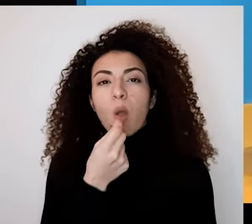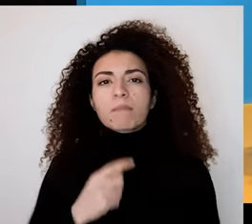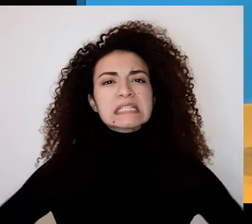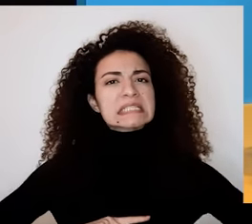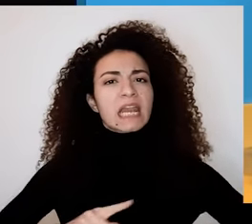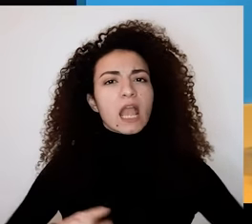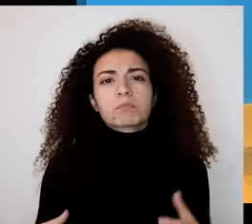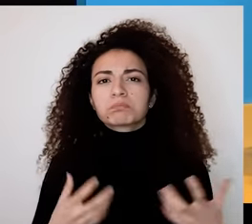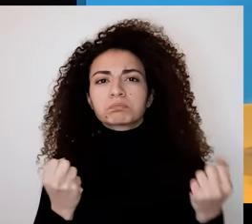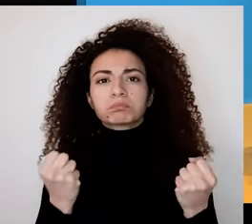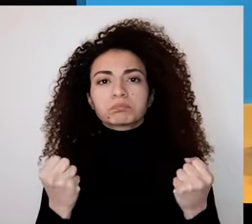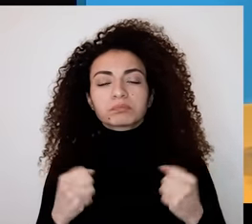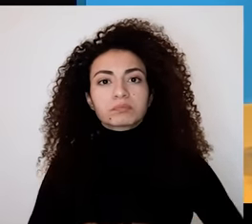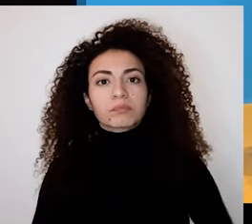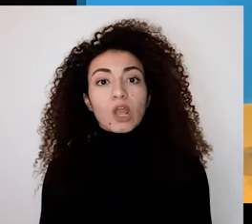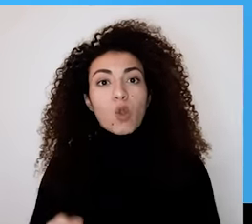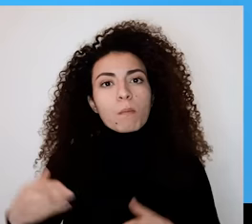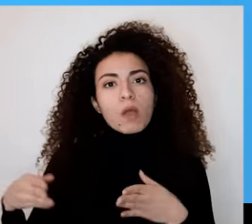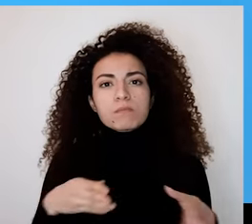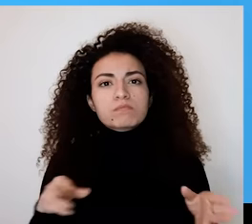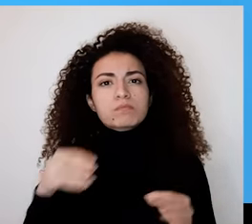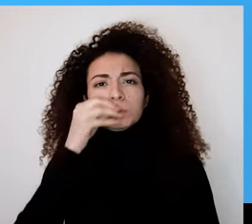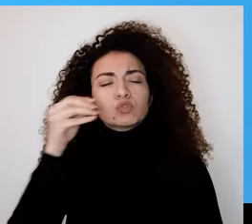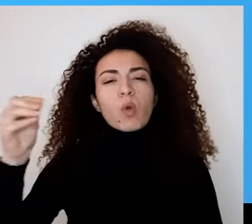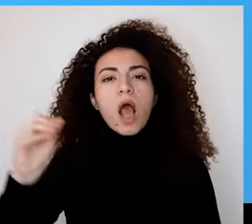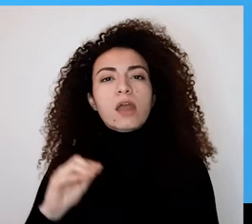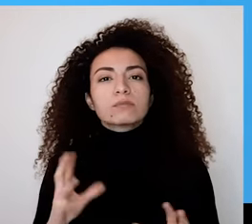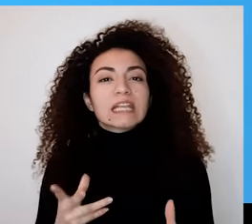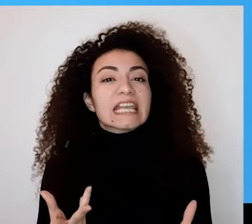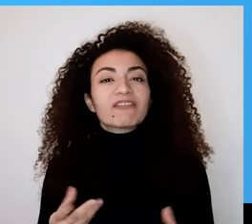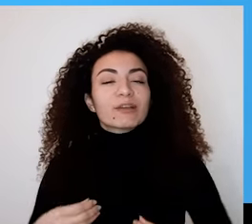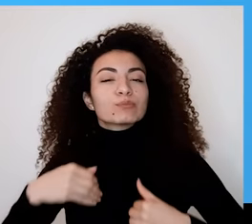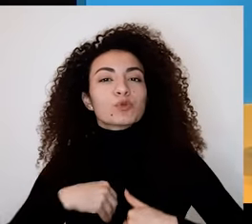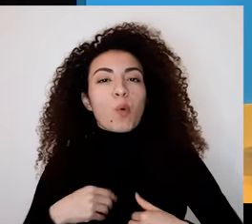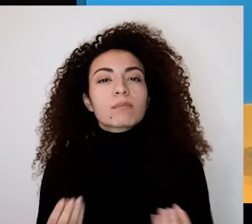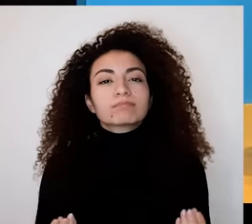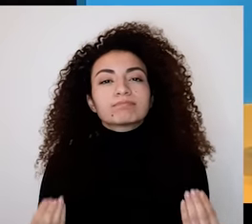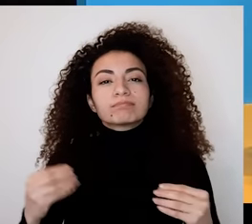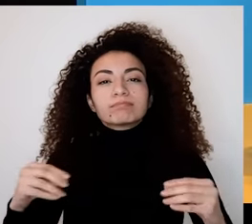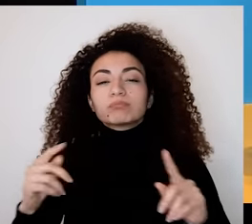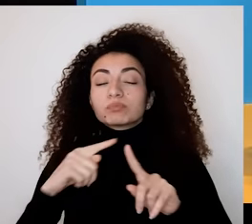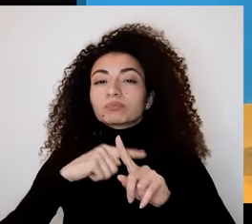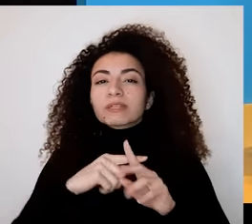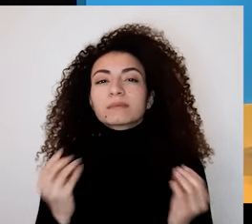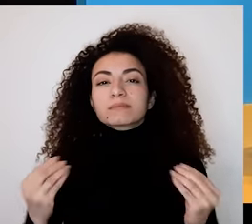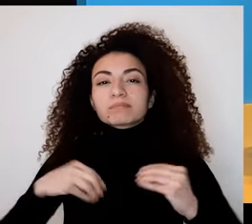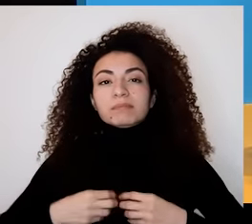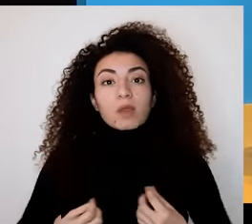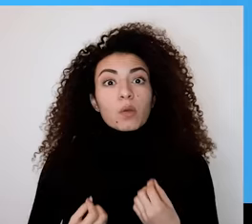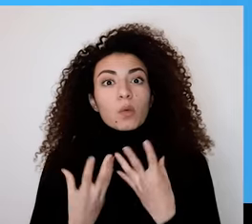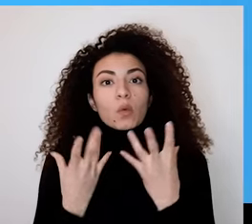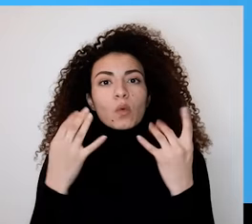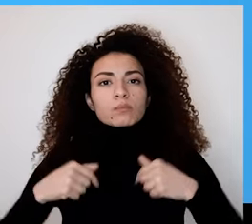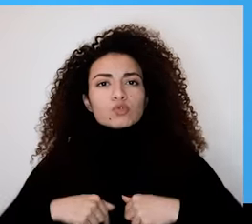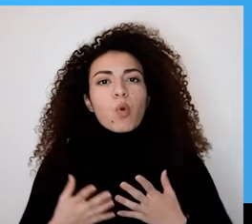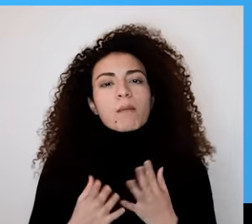بيهضف لتحقيق حالي من الإزدهار الداخلي بتفيد وبتظهر بكل نواحي حياتك وبتنعكس من الداخل للخارج